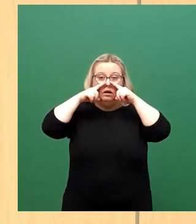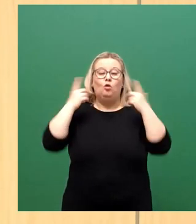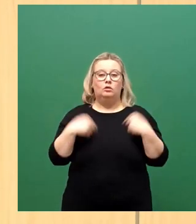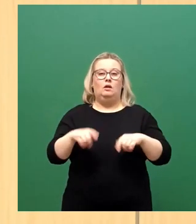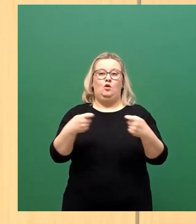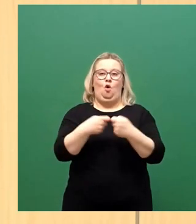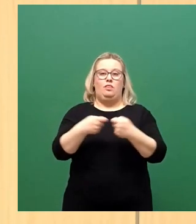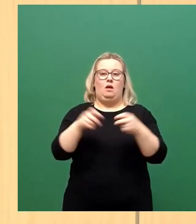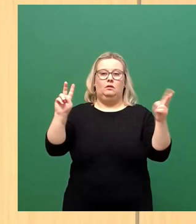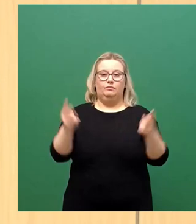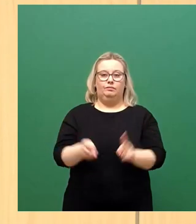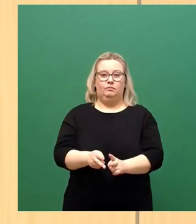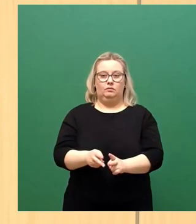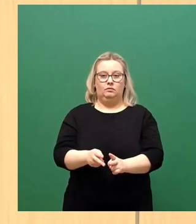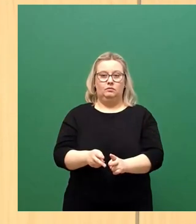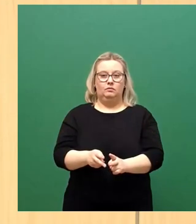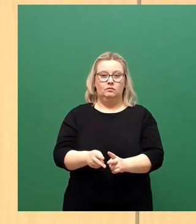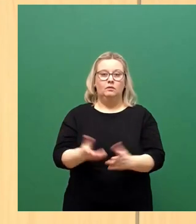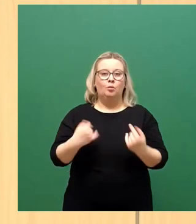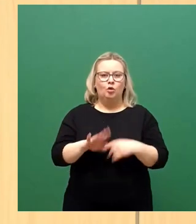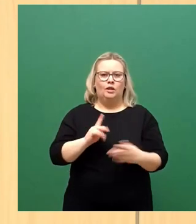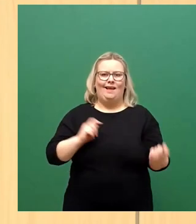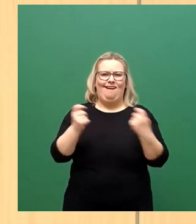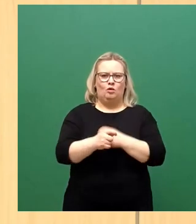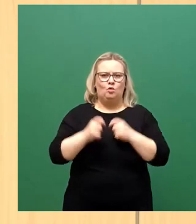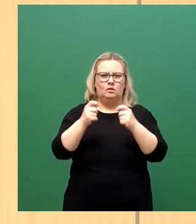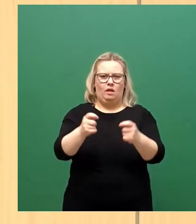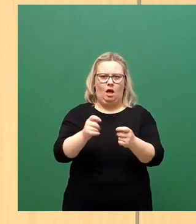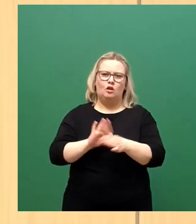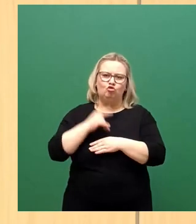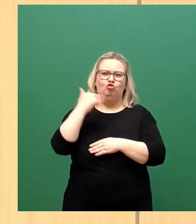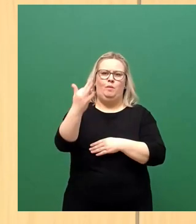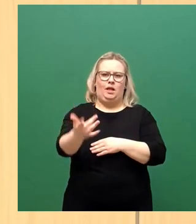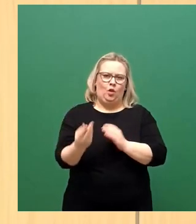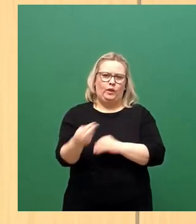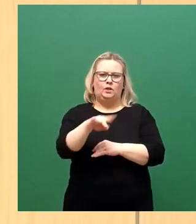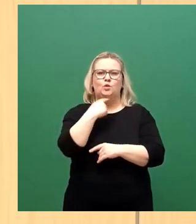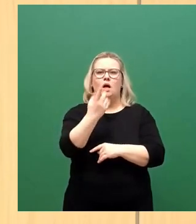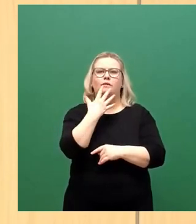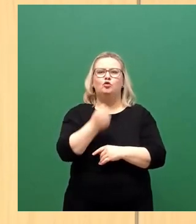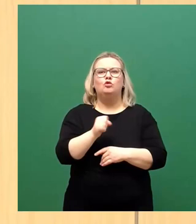Zu den Änderungsanträgen würde ich dann gern im Anschluss noch etwas sagen. Vielen Dank.